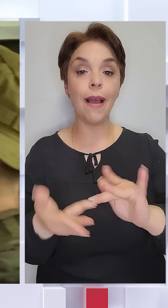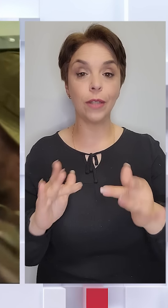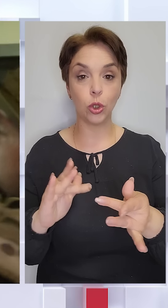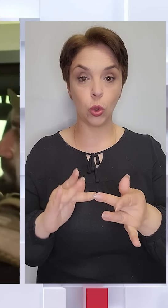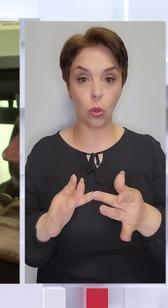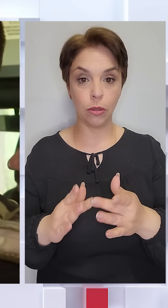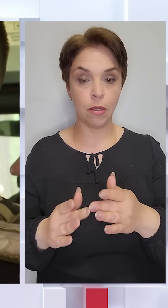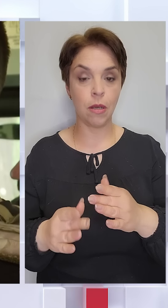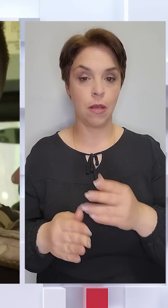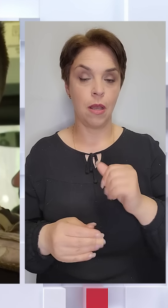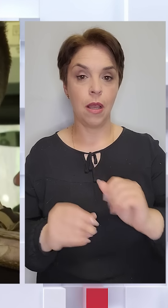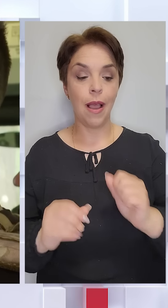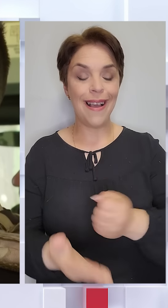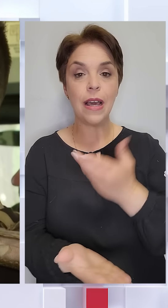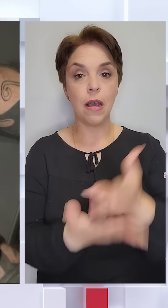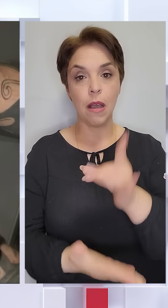рапортів.